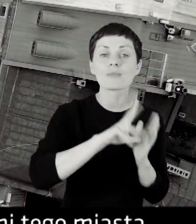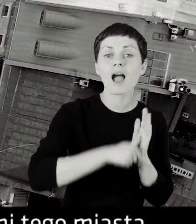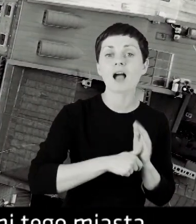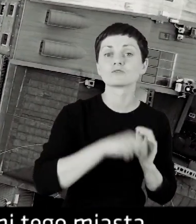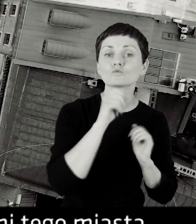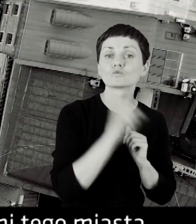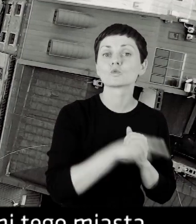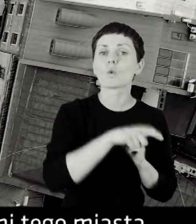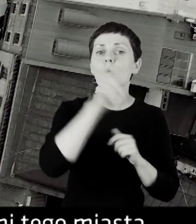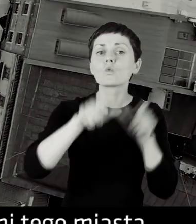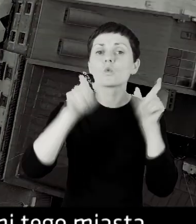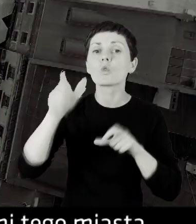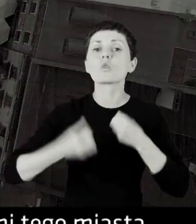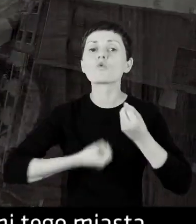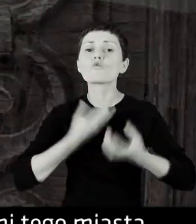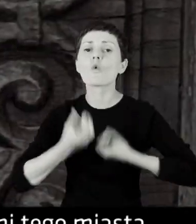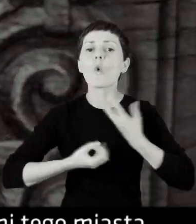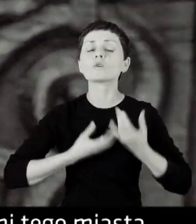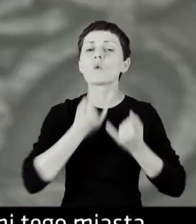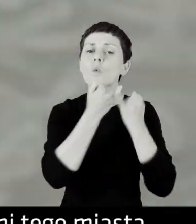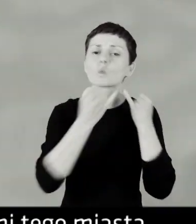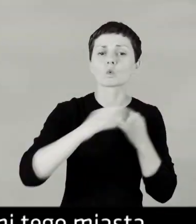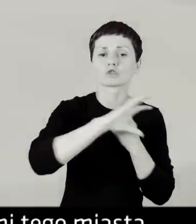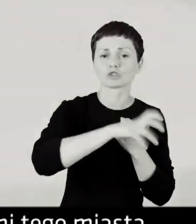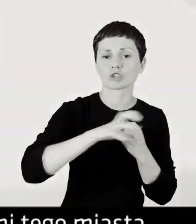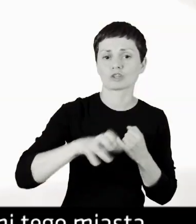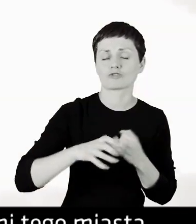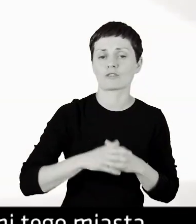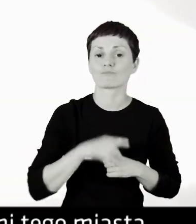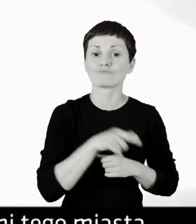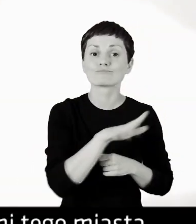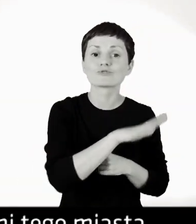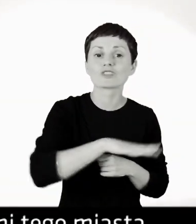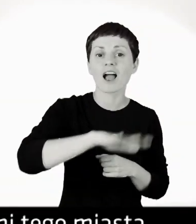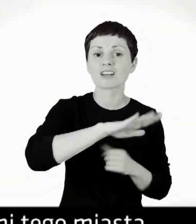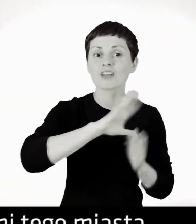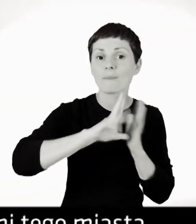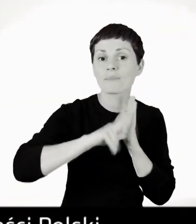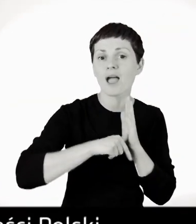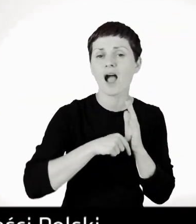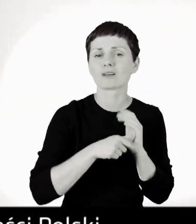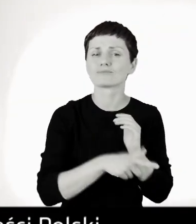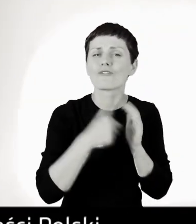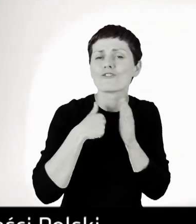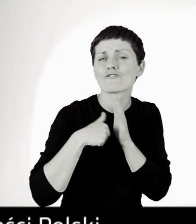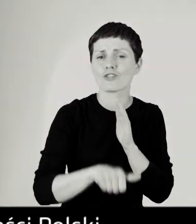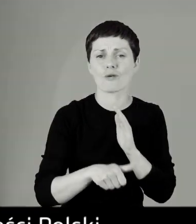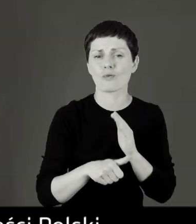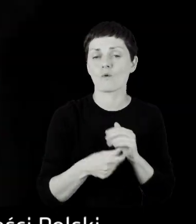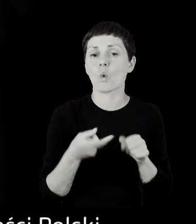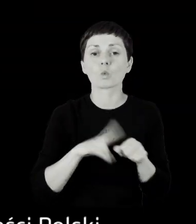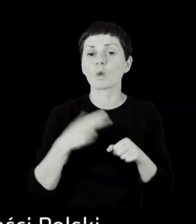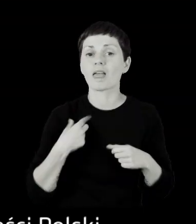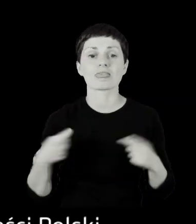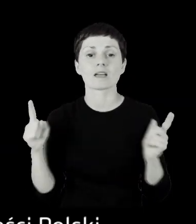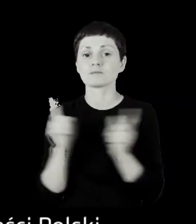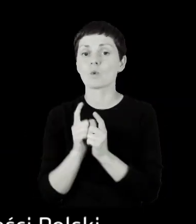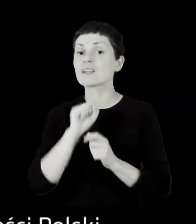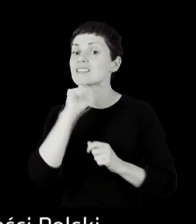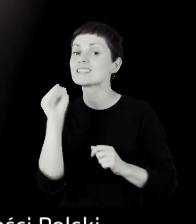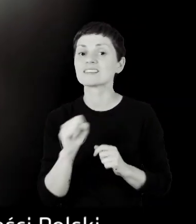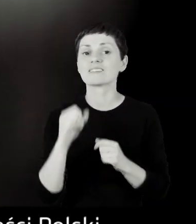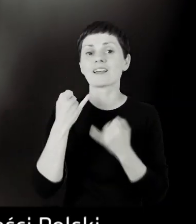Obecność twórców w tym mieście, w różnych dyscyplinach, w tej przestrzeni tego miasta, czyli pewną wyjątkowość, której nie